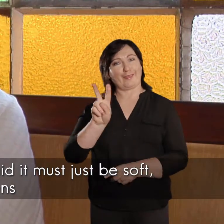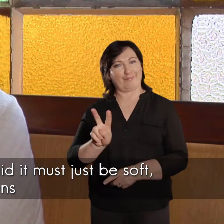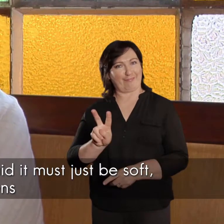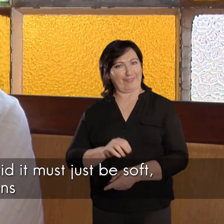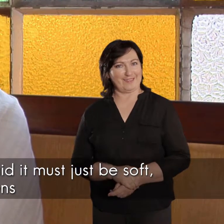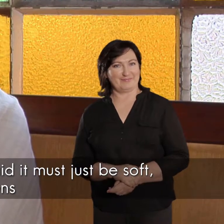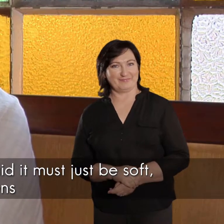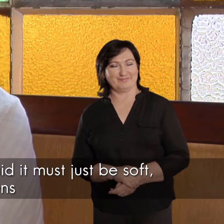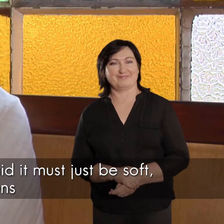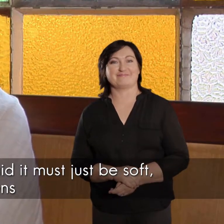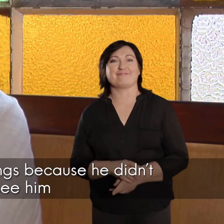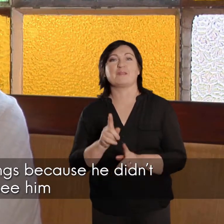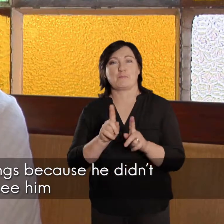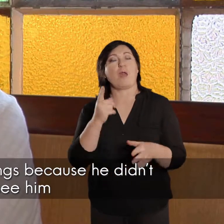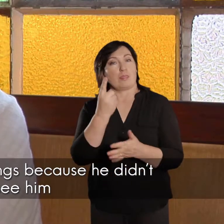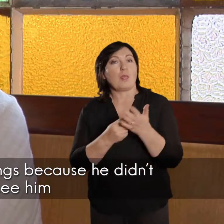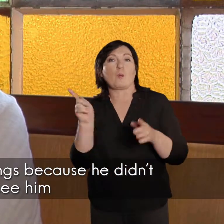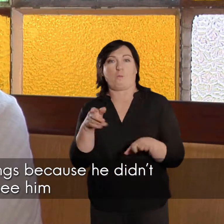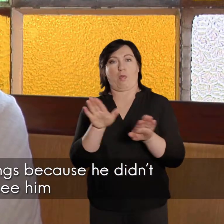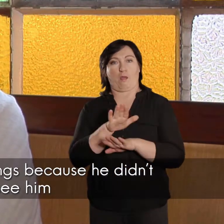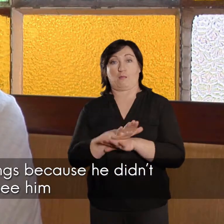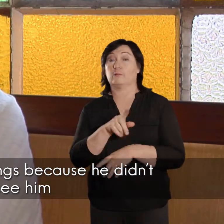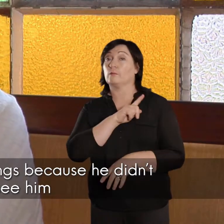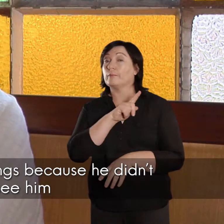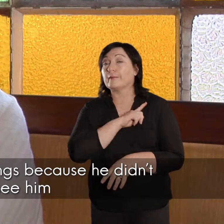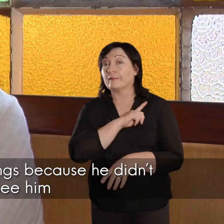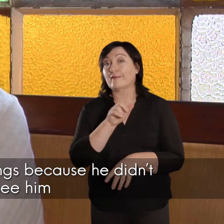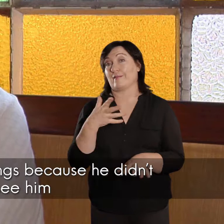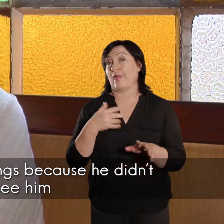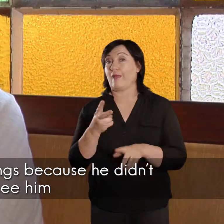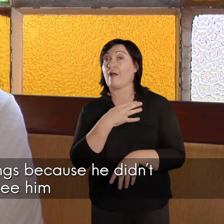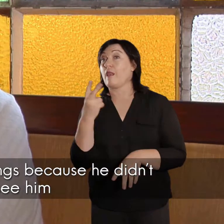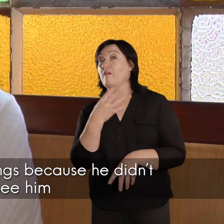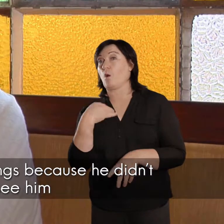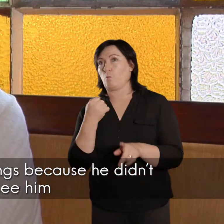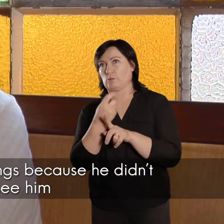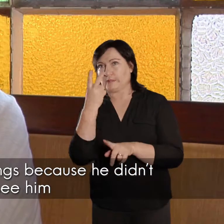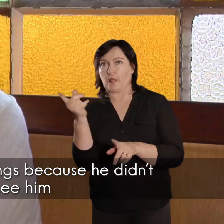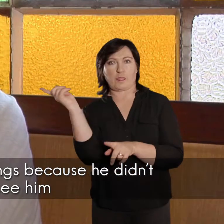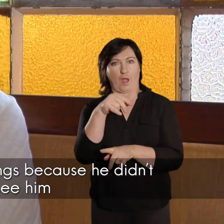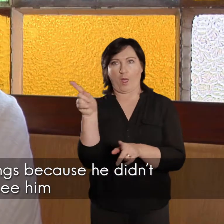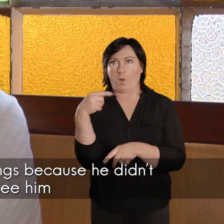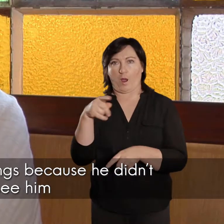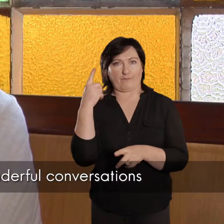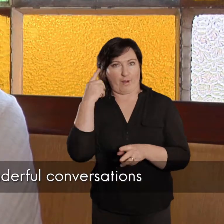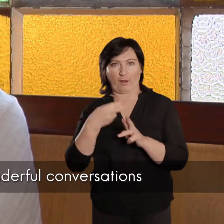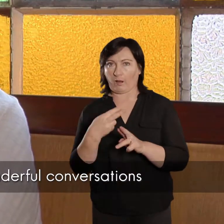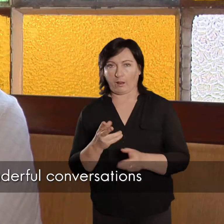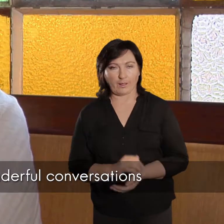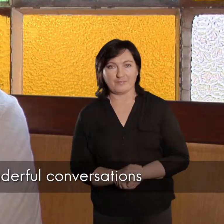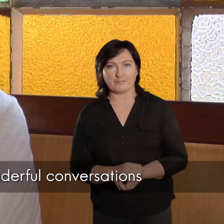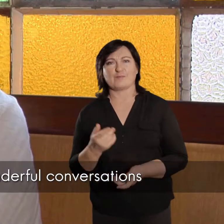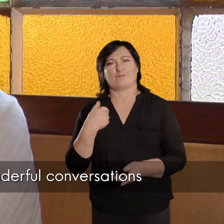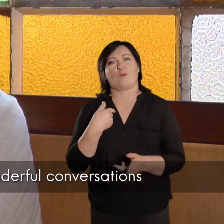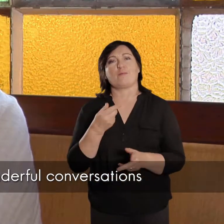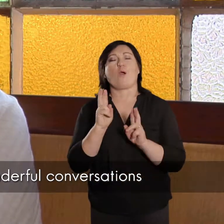televisieskerm. Maar hy het net mee aangekomen, die woe nie he, die vrouw mees met hom bedacht zien. en daar